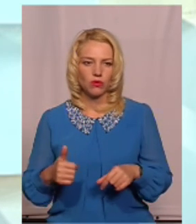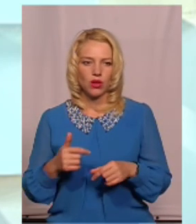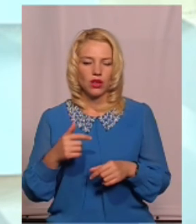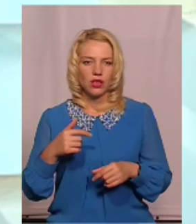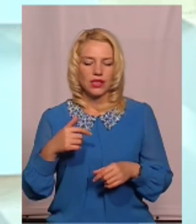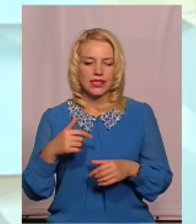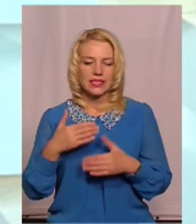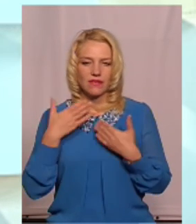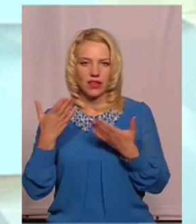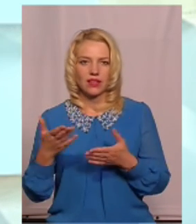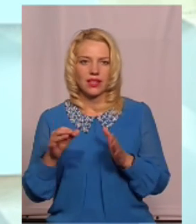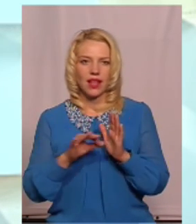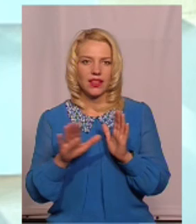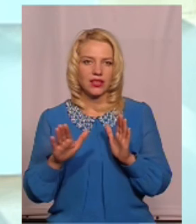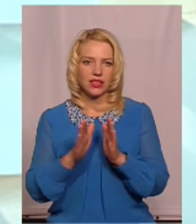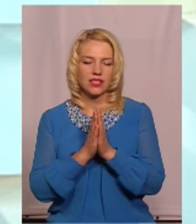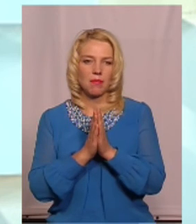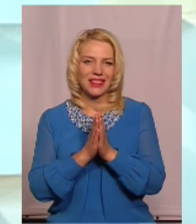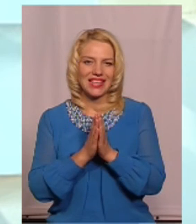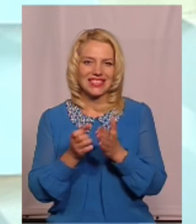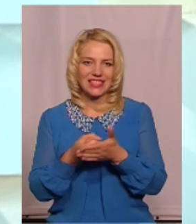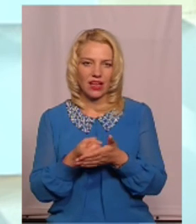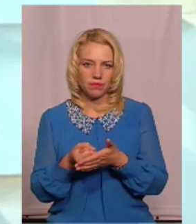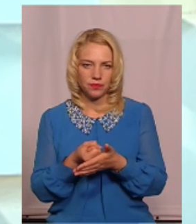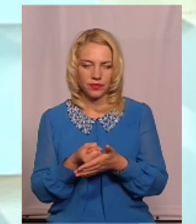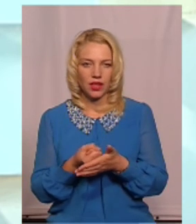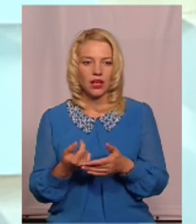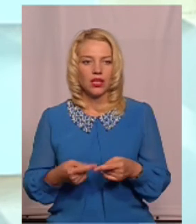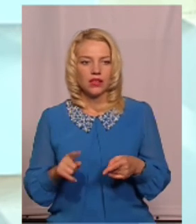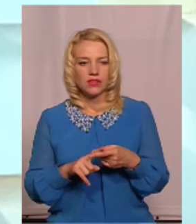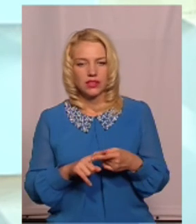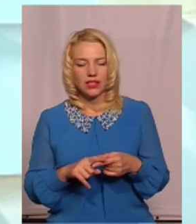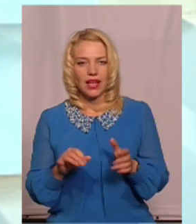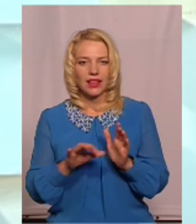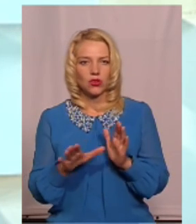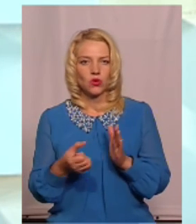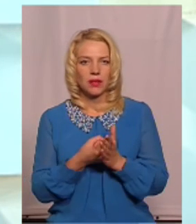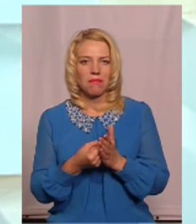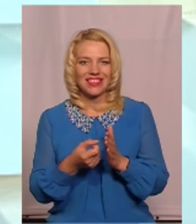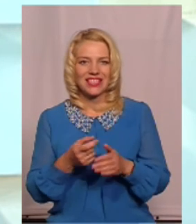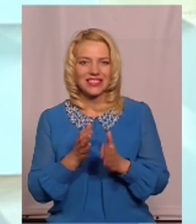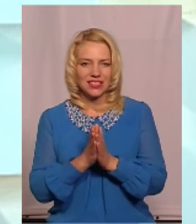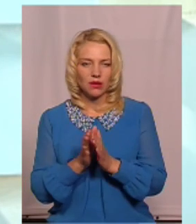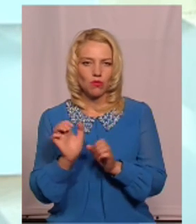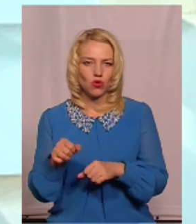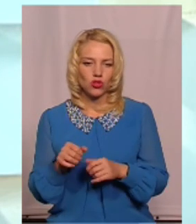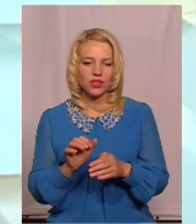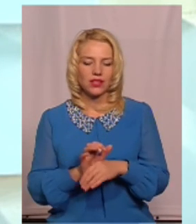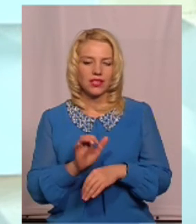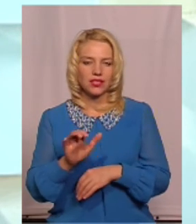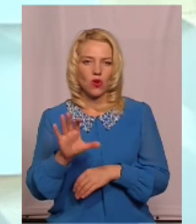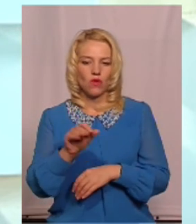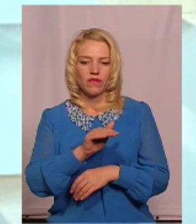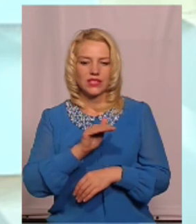звернення, як електронна петиція. Зараз ці електронні петиції можна надсилати на